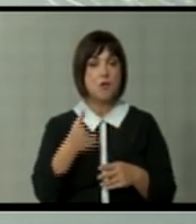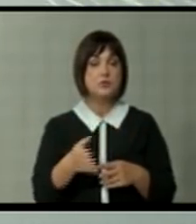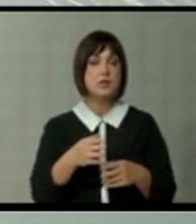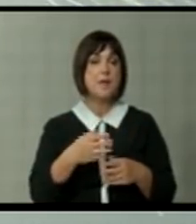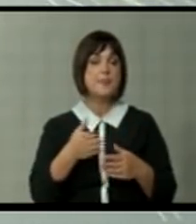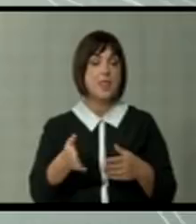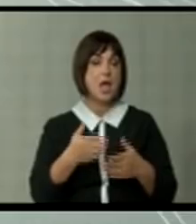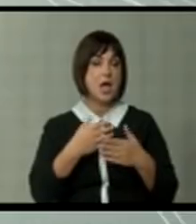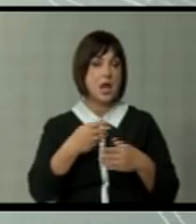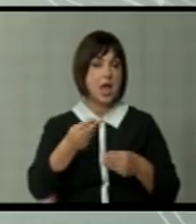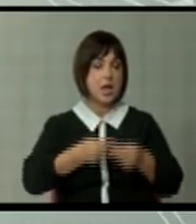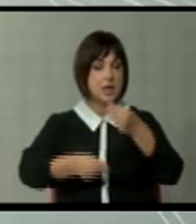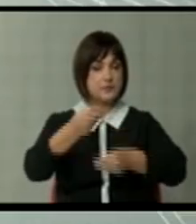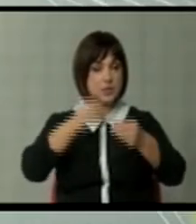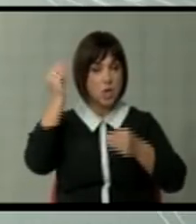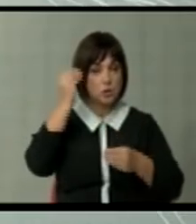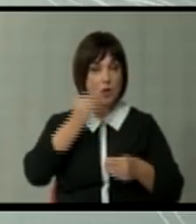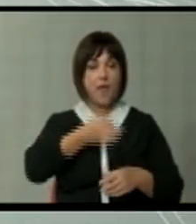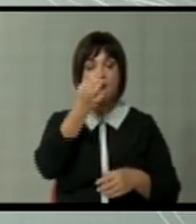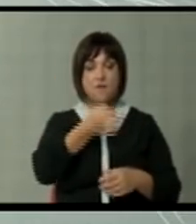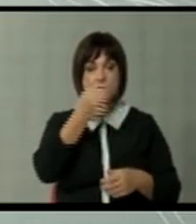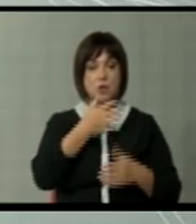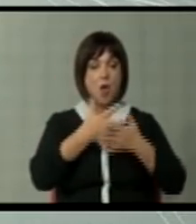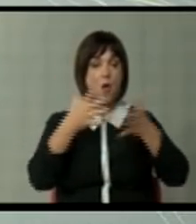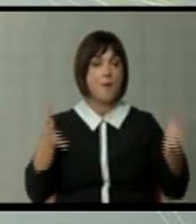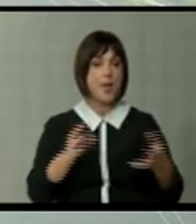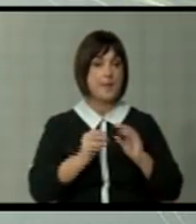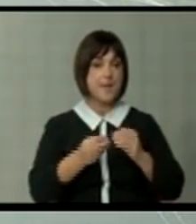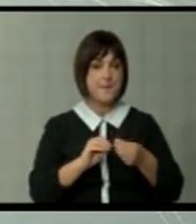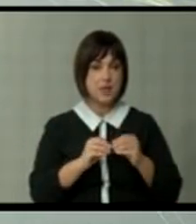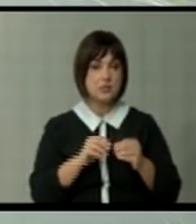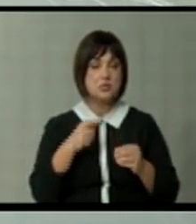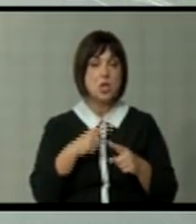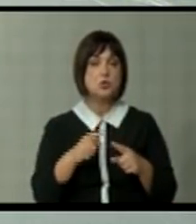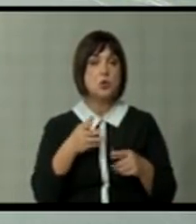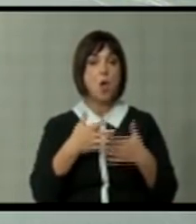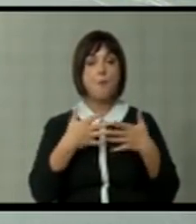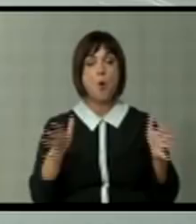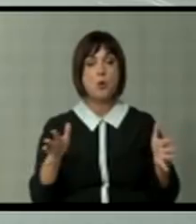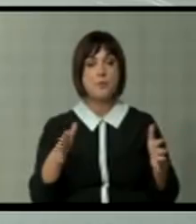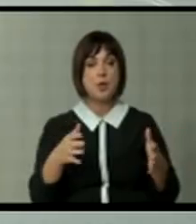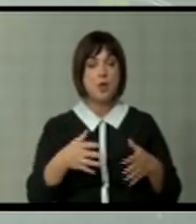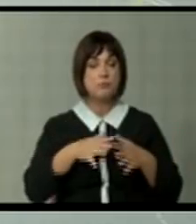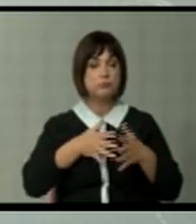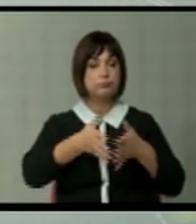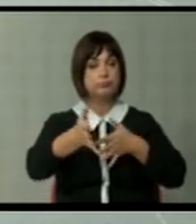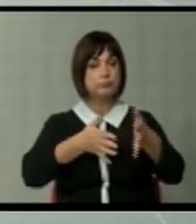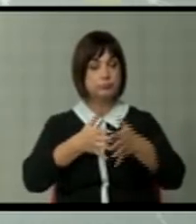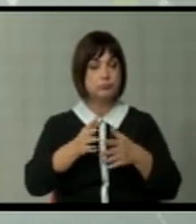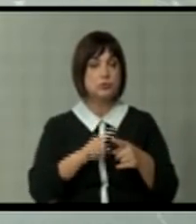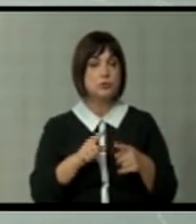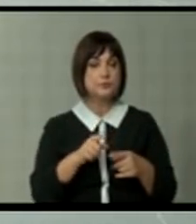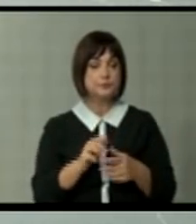размената на искуства, заради информациите, заради окрупнувањето на пазарот, заради поголемата проточност, па со самиот факт што...